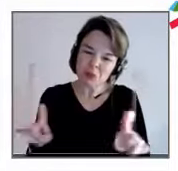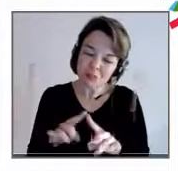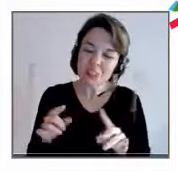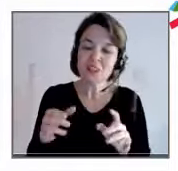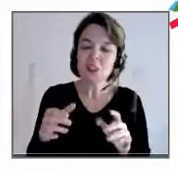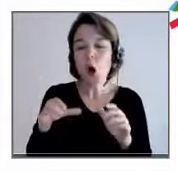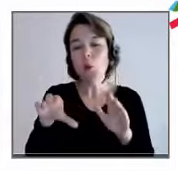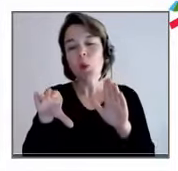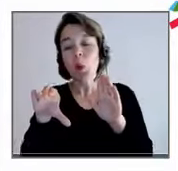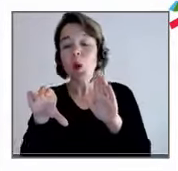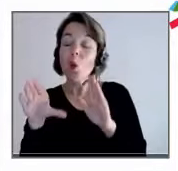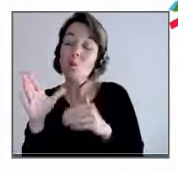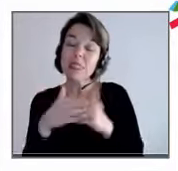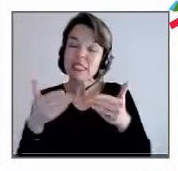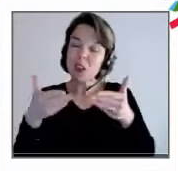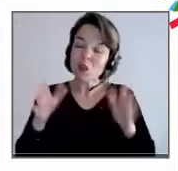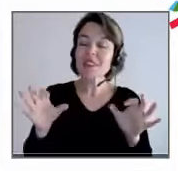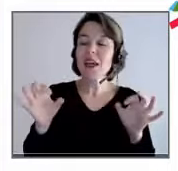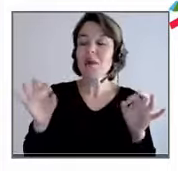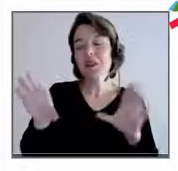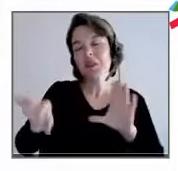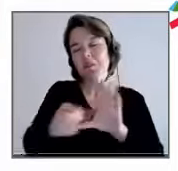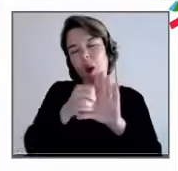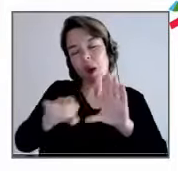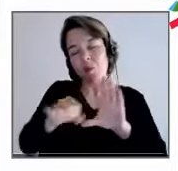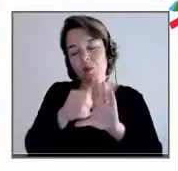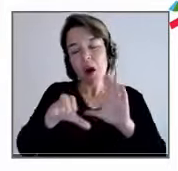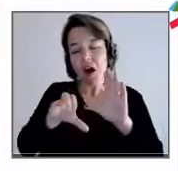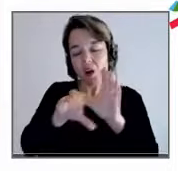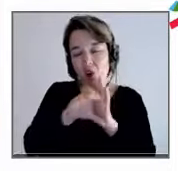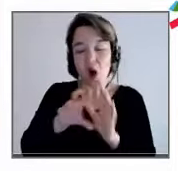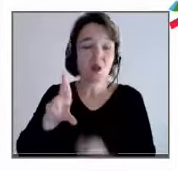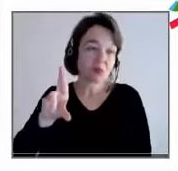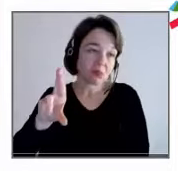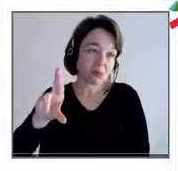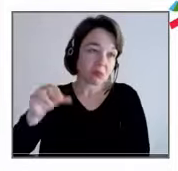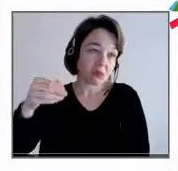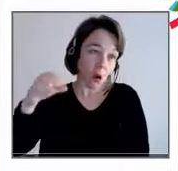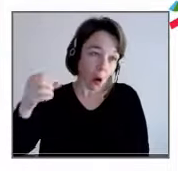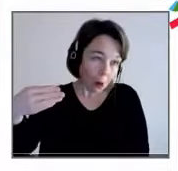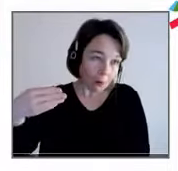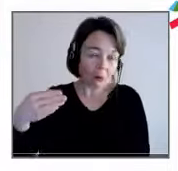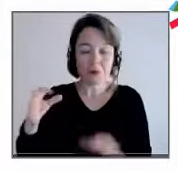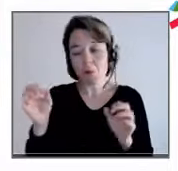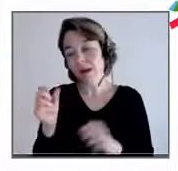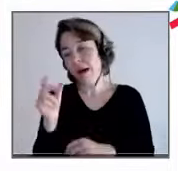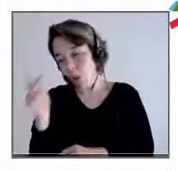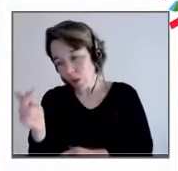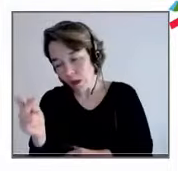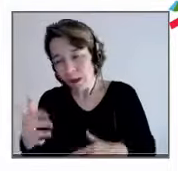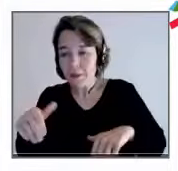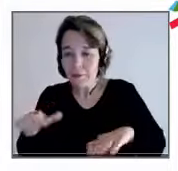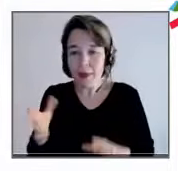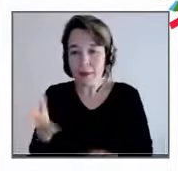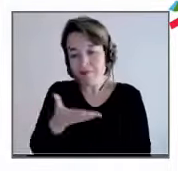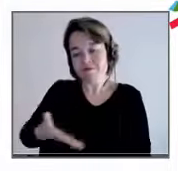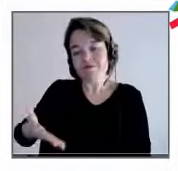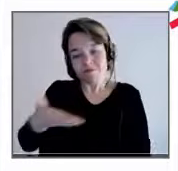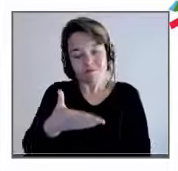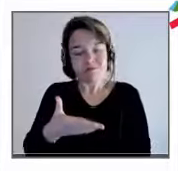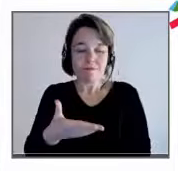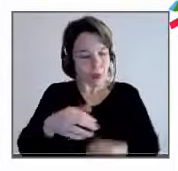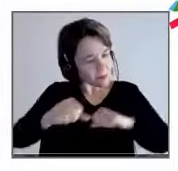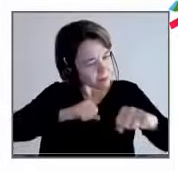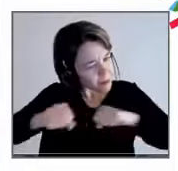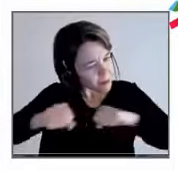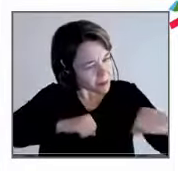Pour moi, c'est une opportunité, la crise, de montrer tout l'intérêt de cette méthode, de cette démarche, d'envisager